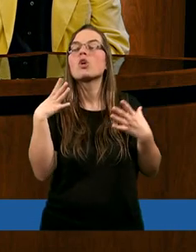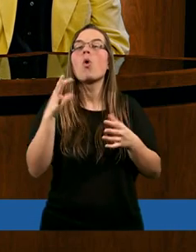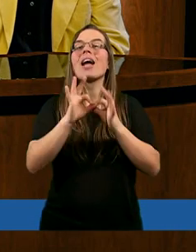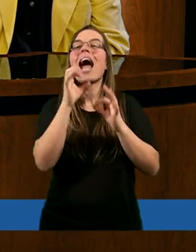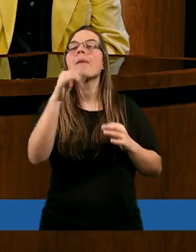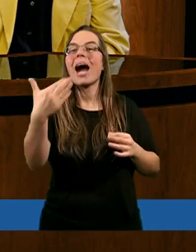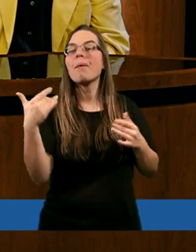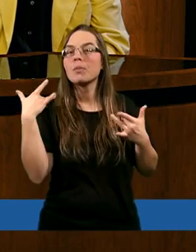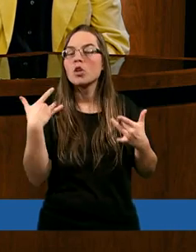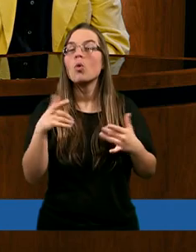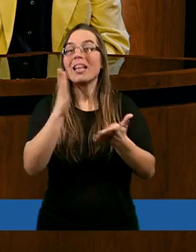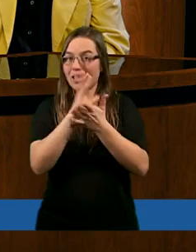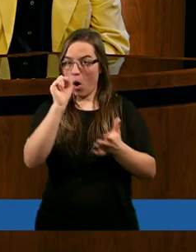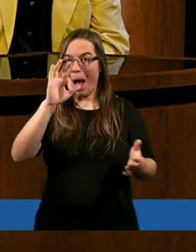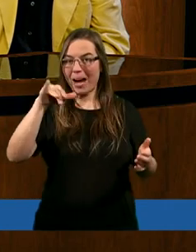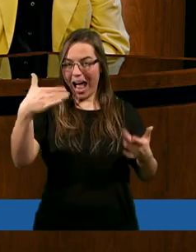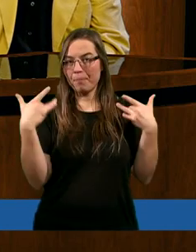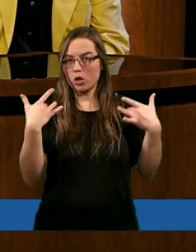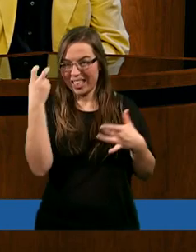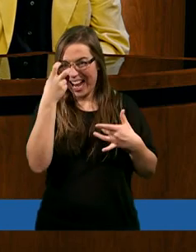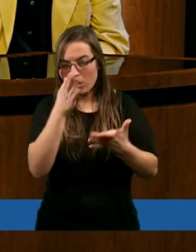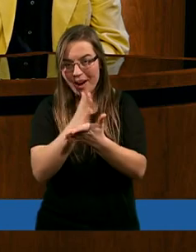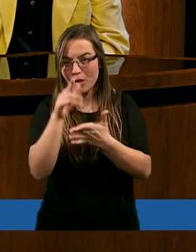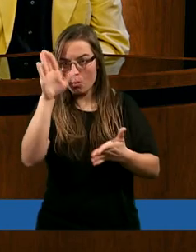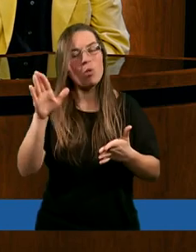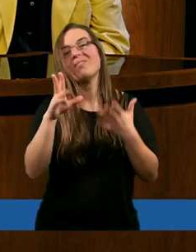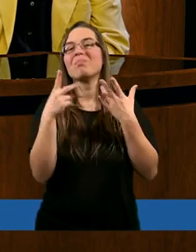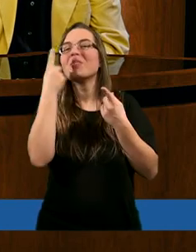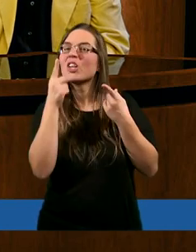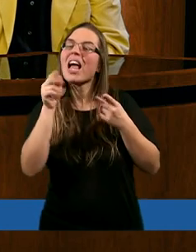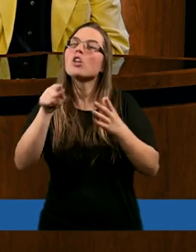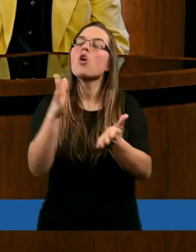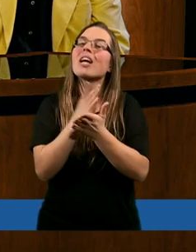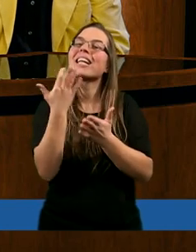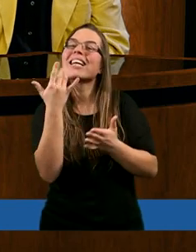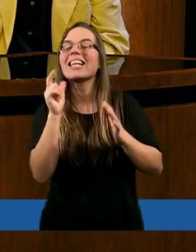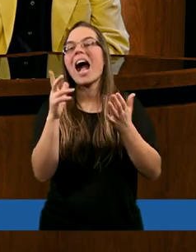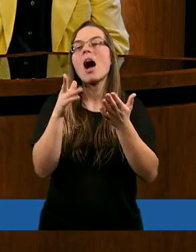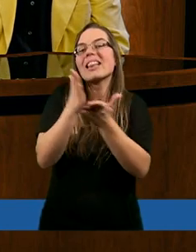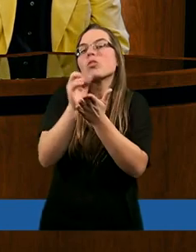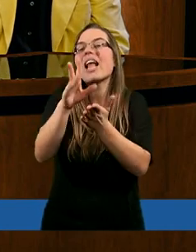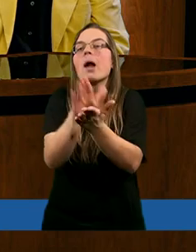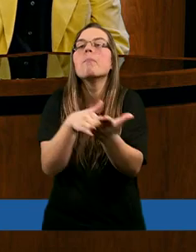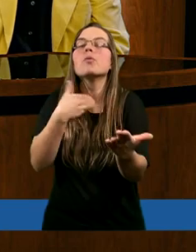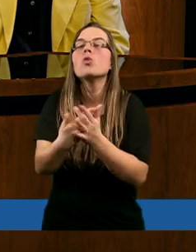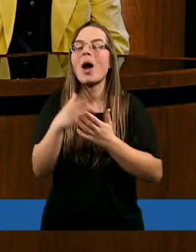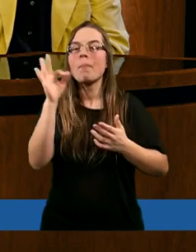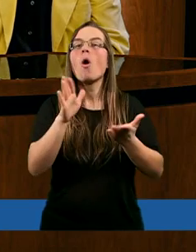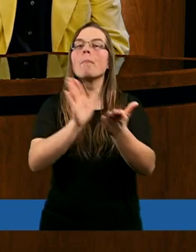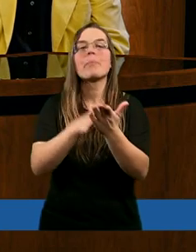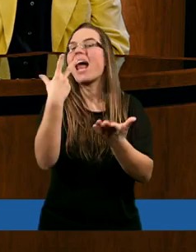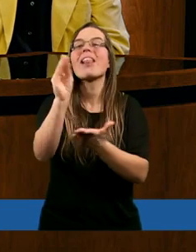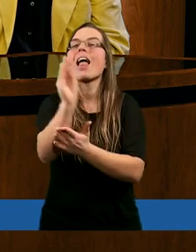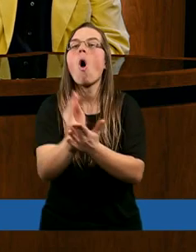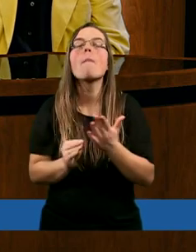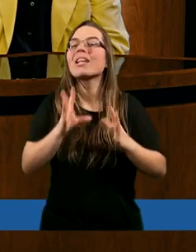A tylko się Abrahamem interesował? No, myślę, że to jest tylko taki przykład, bo Biblia nie